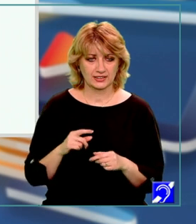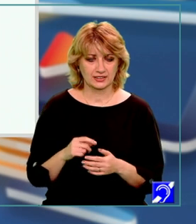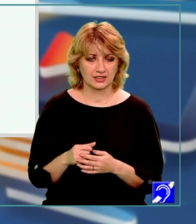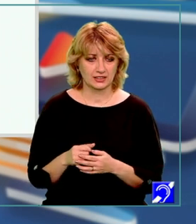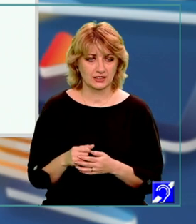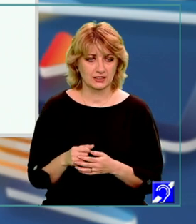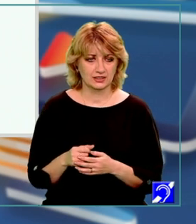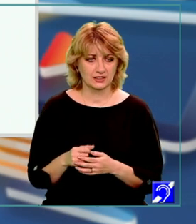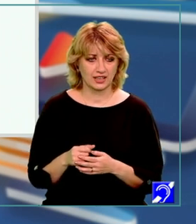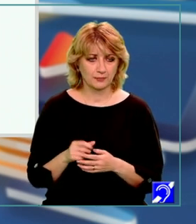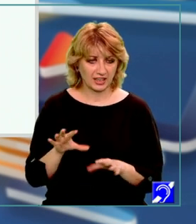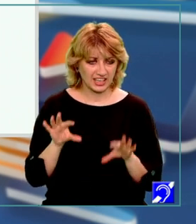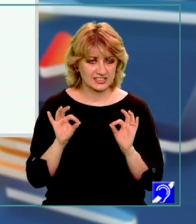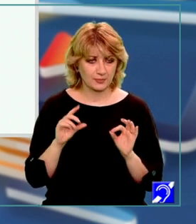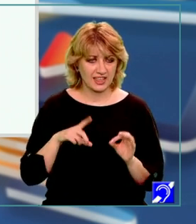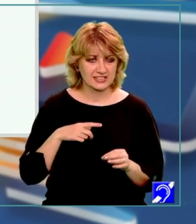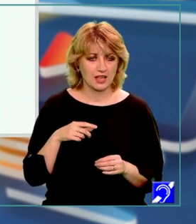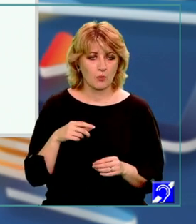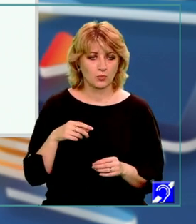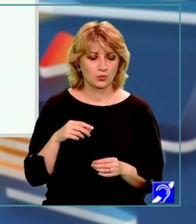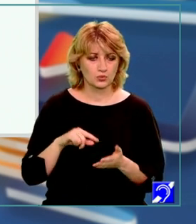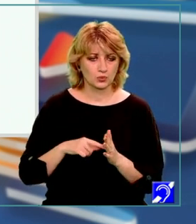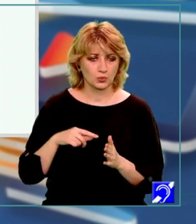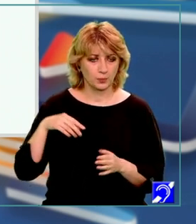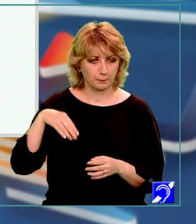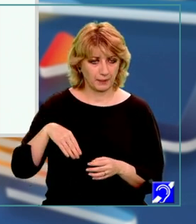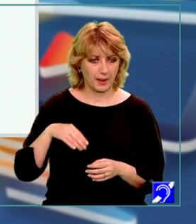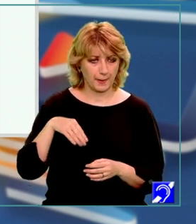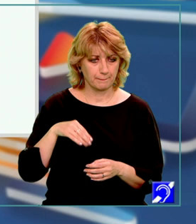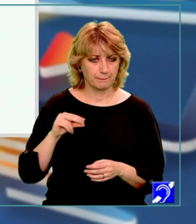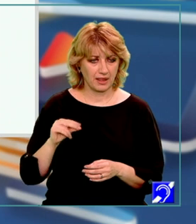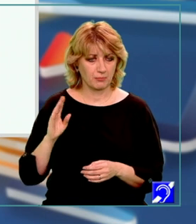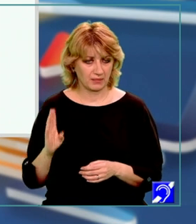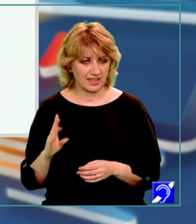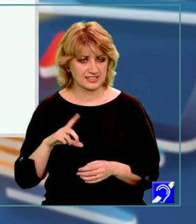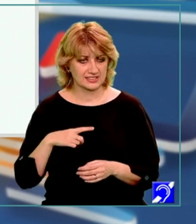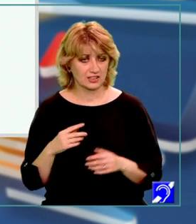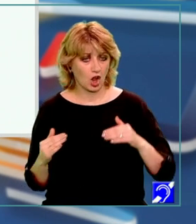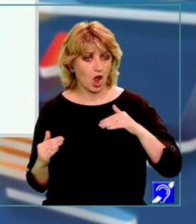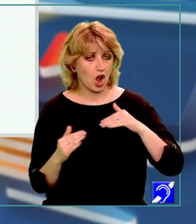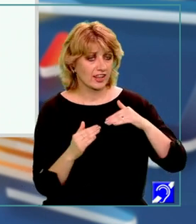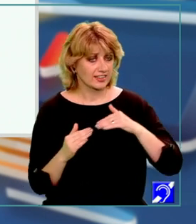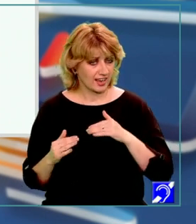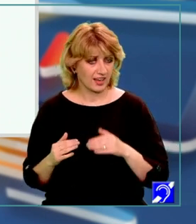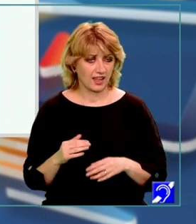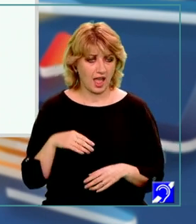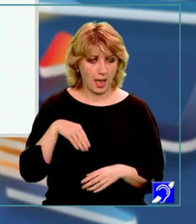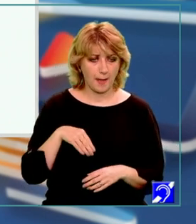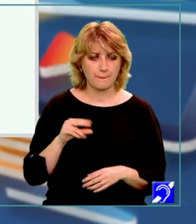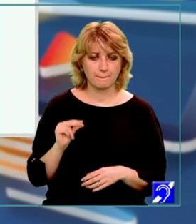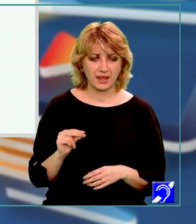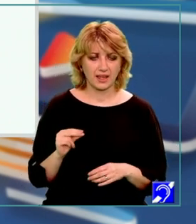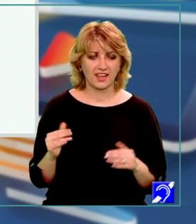identificăm este punctul B, întrucât punctele N, P și B sunt puncte coliniare și M, P este